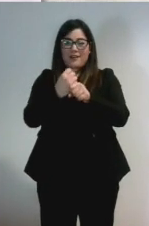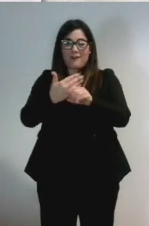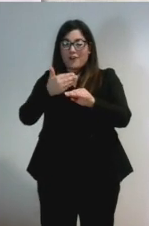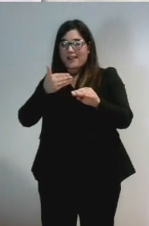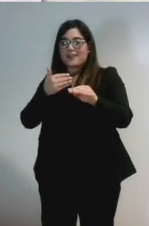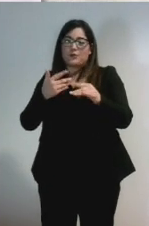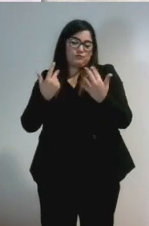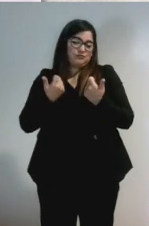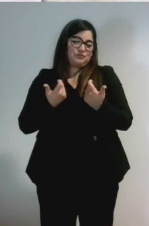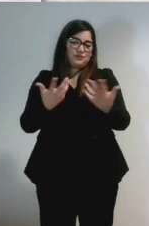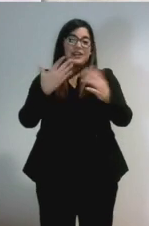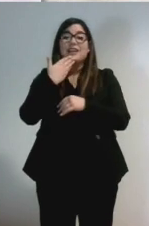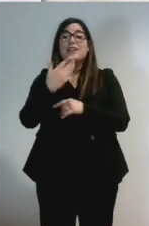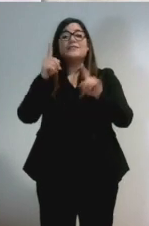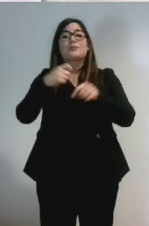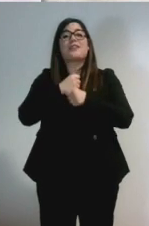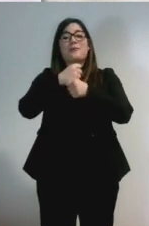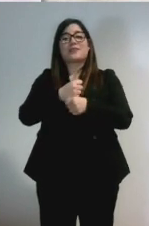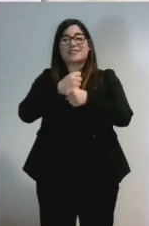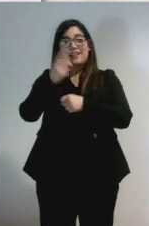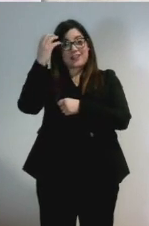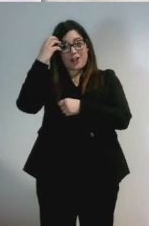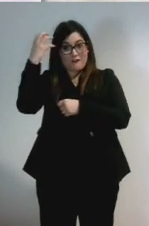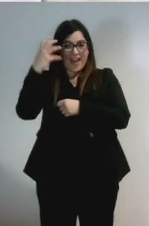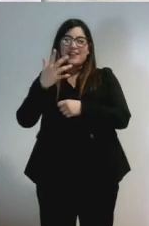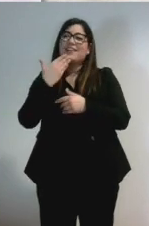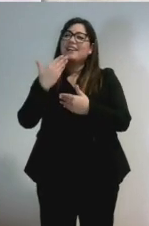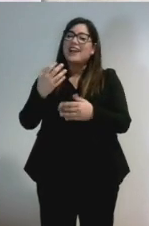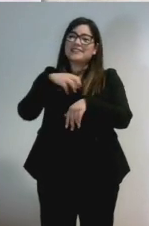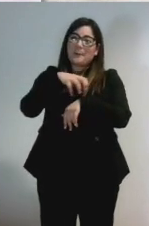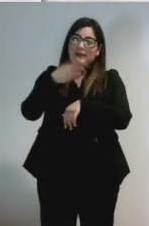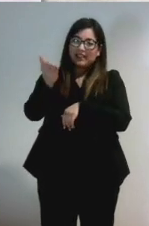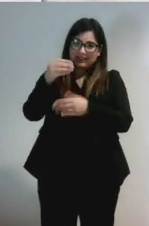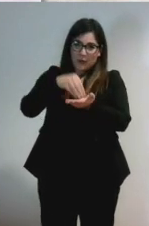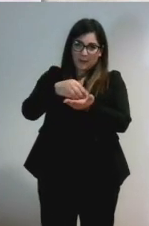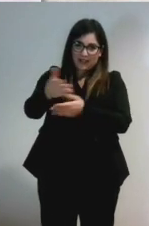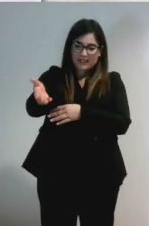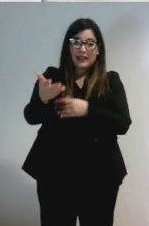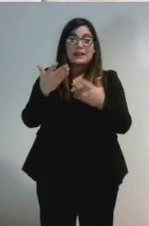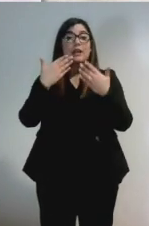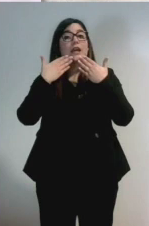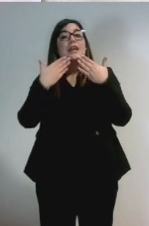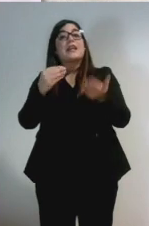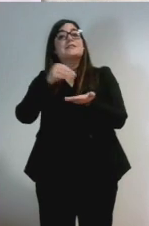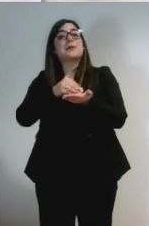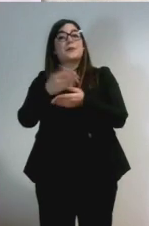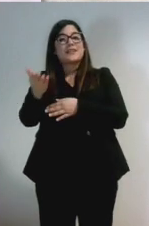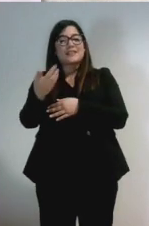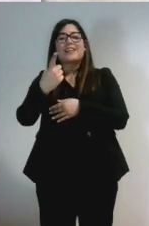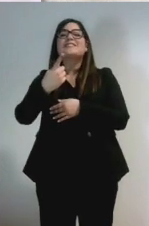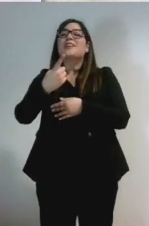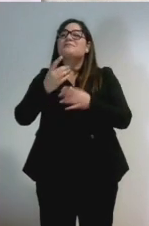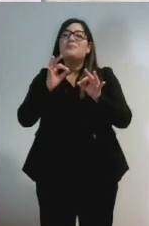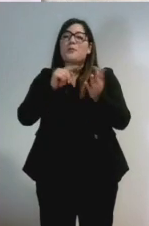rappresentanti del governo, in particolar modo al ministro qui presente, che con la loro presenza dimostrano di essere al nostro fianco, al